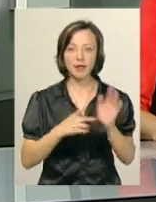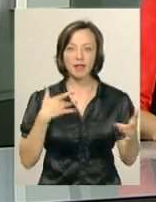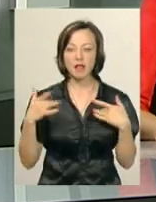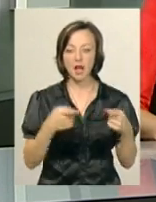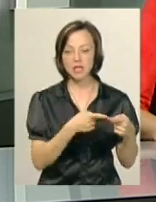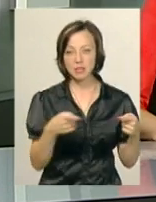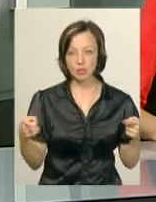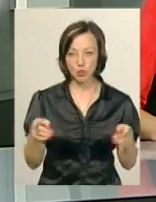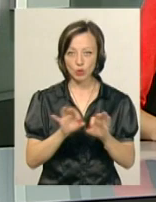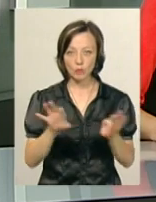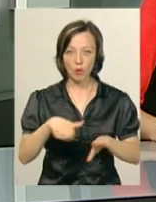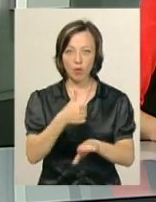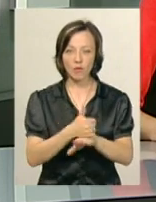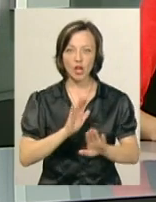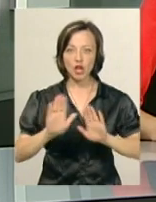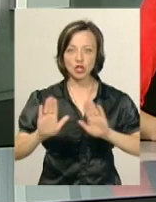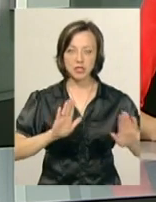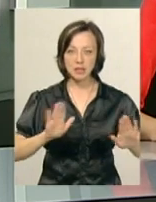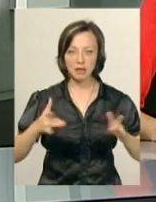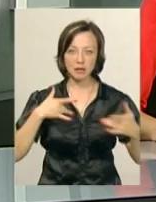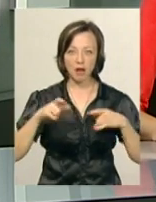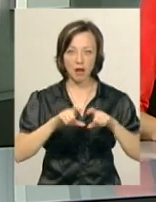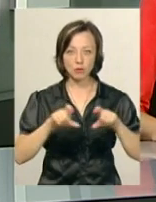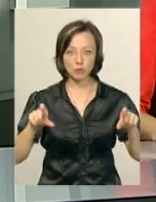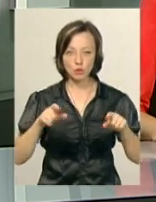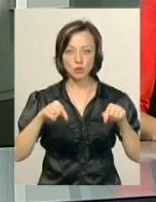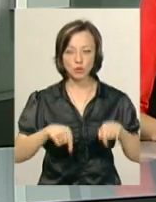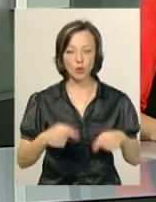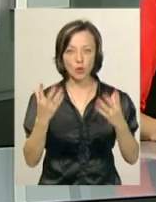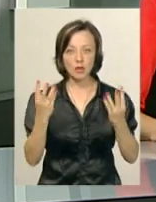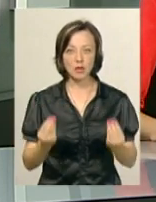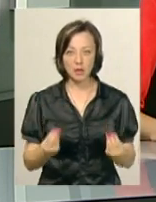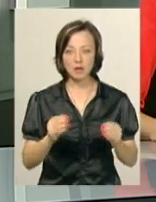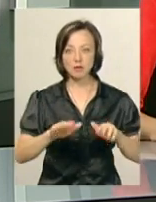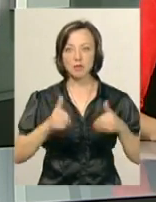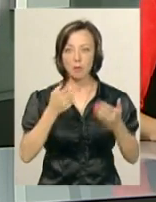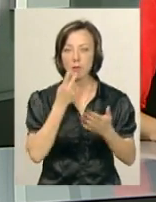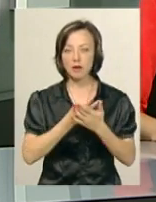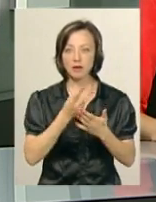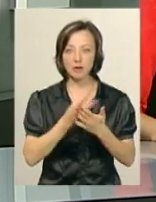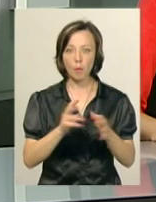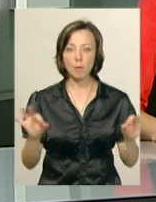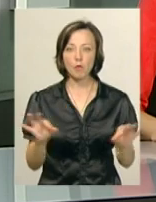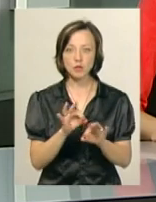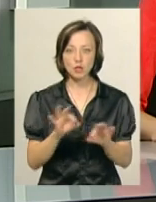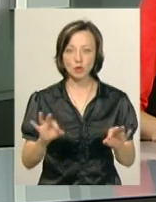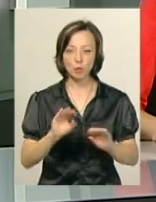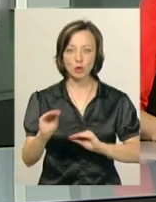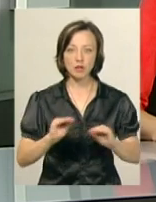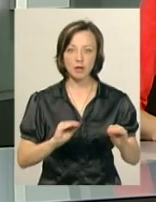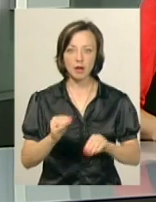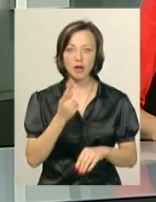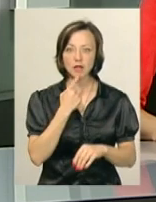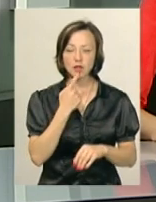сезон. Як розповів головний режисер театру Володимир Борисяк, цього дня глядачам запропонують переглянути музичну постановку